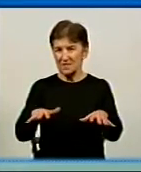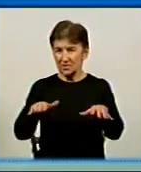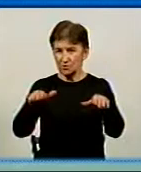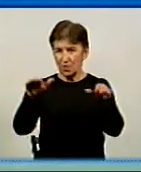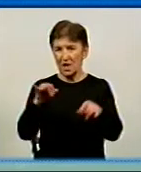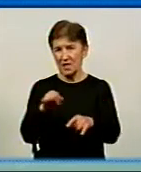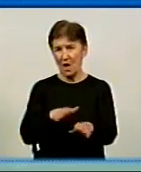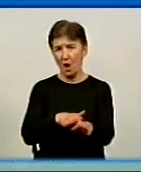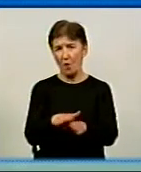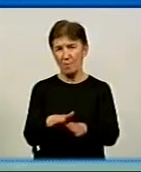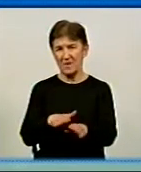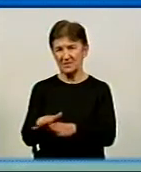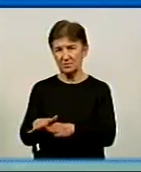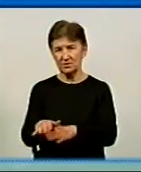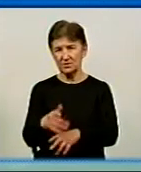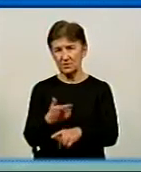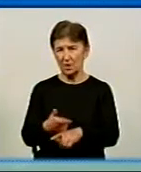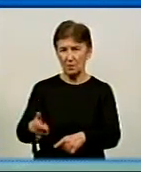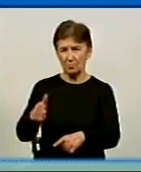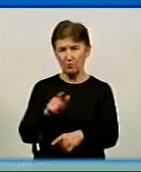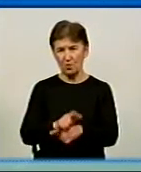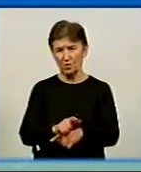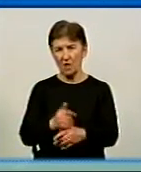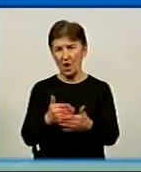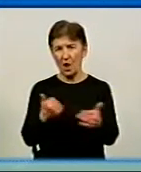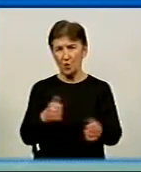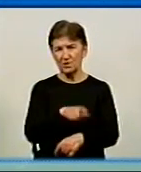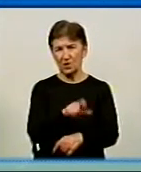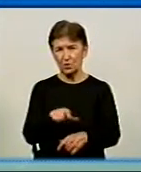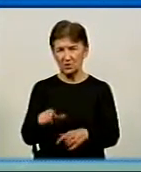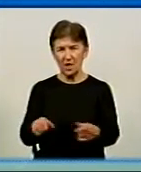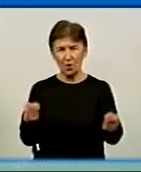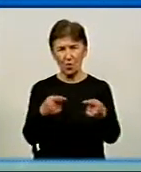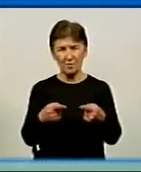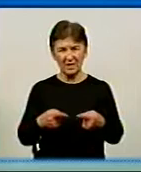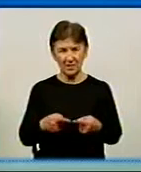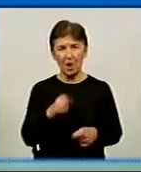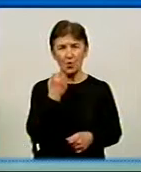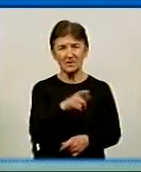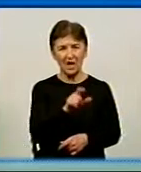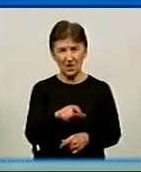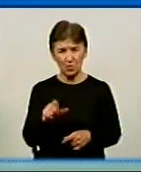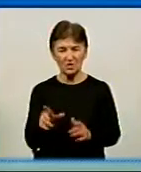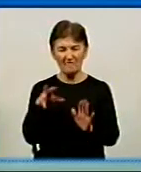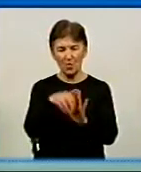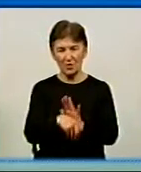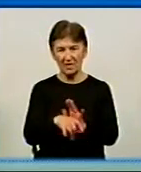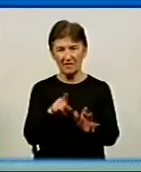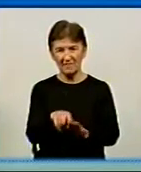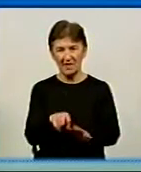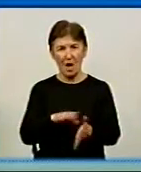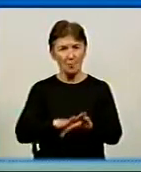обеспечення, оно происходит більше через жертвенность людей определенних. І люди, коли входять в це положення, вони